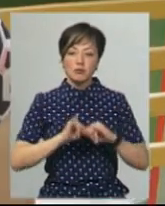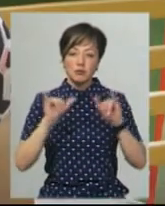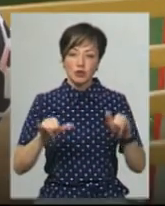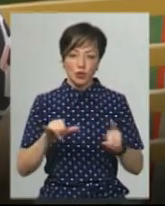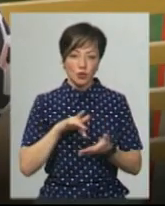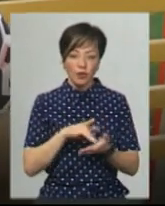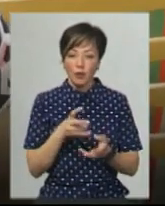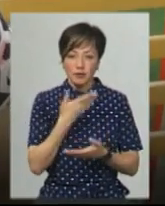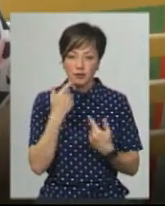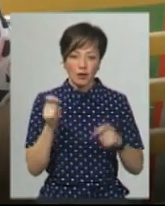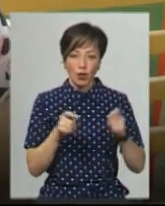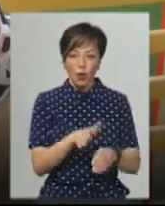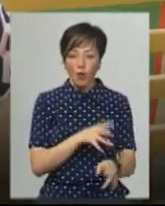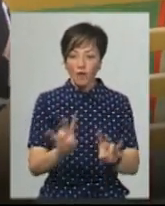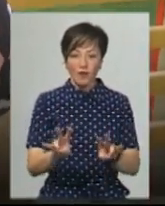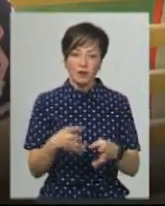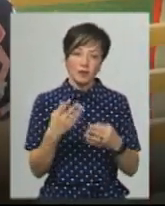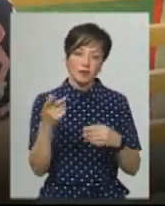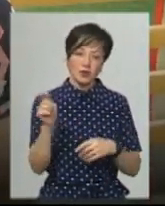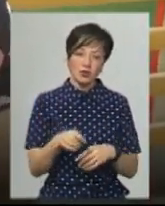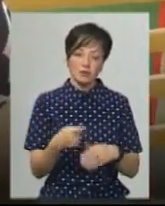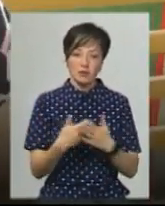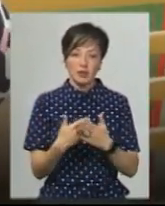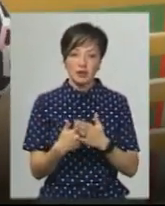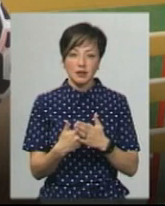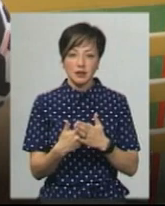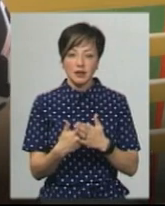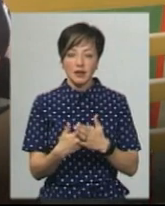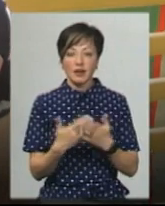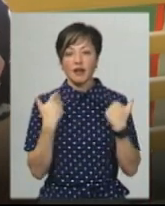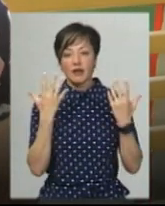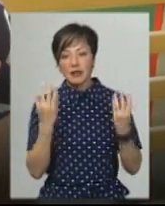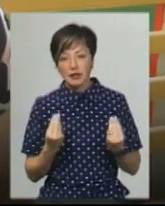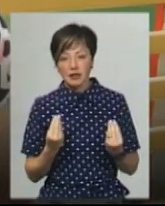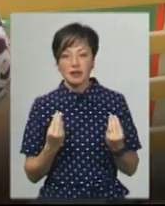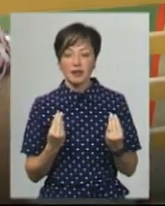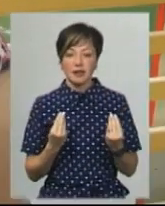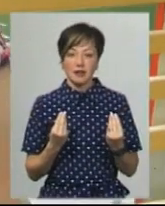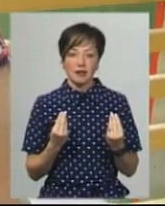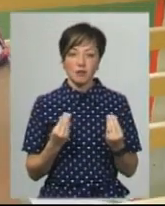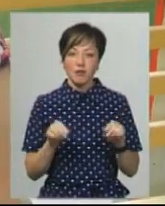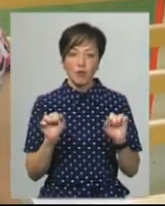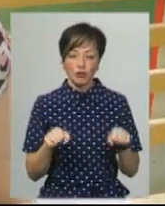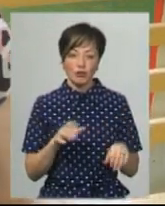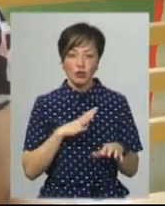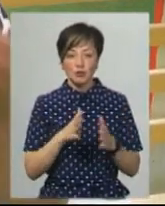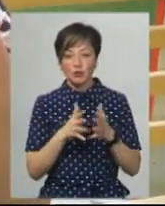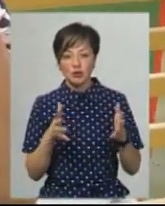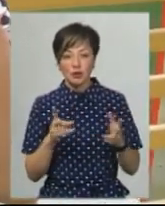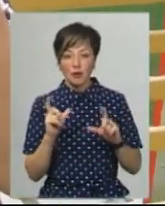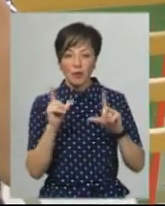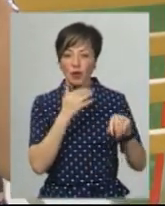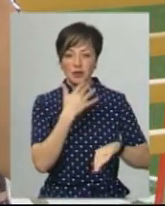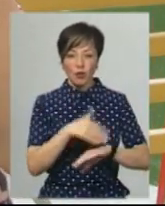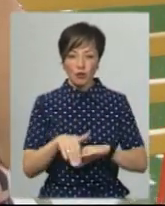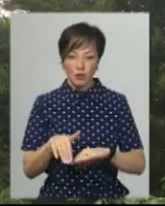туристів. Вони не приїжджають на довгий час, на довгий період. Приїжджають взагалі на вихідні. Того можуть бути більше, можуть не поїхати